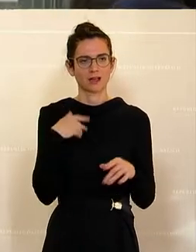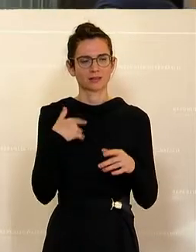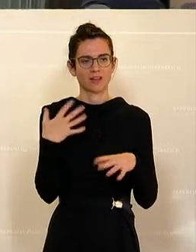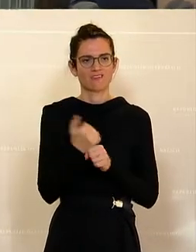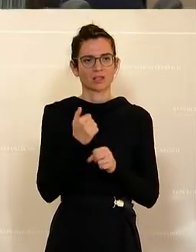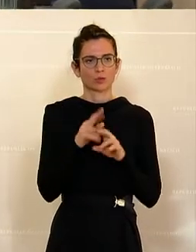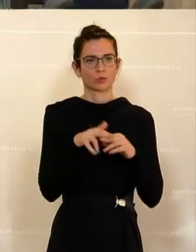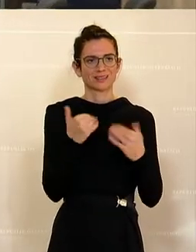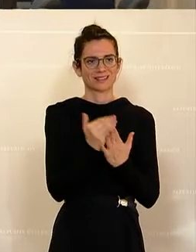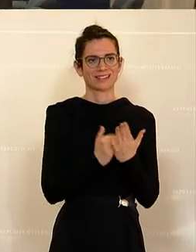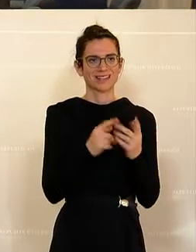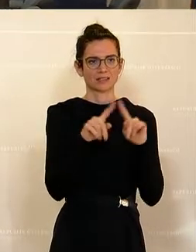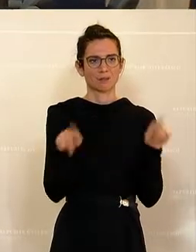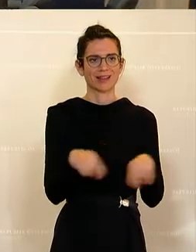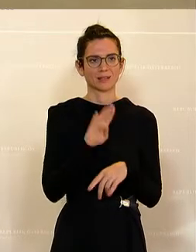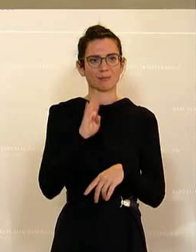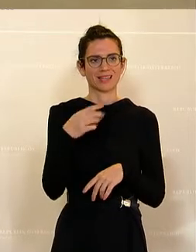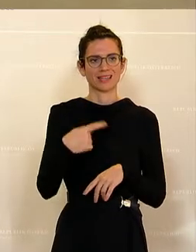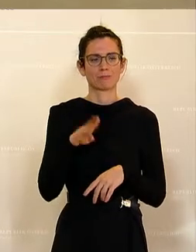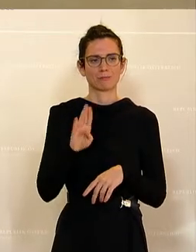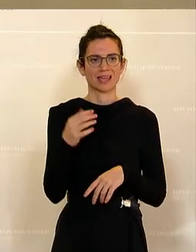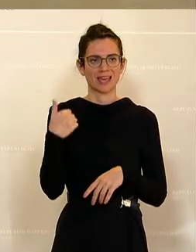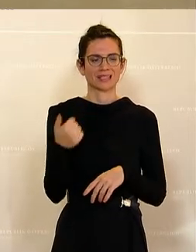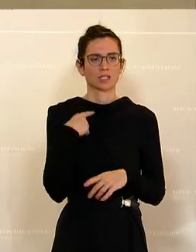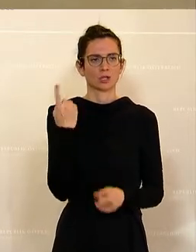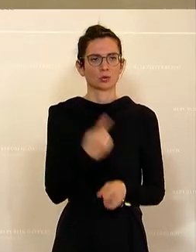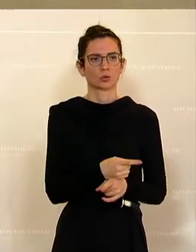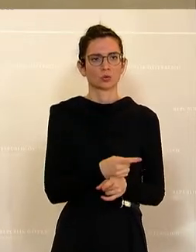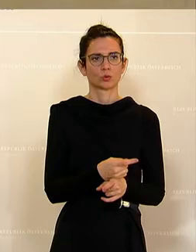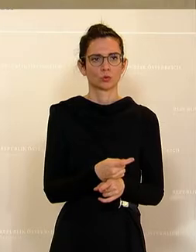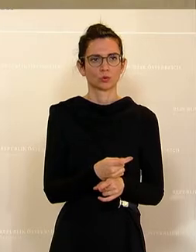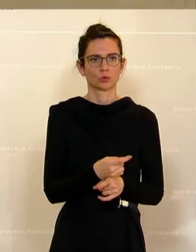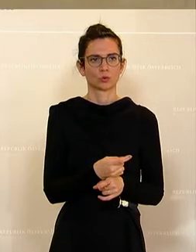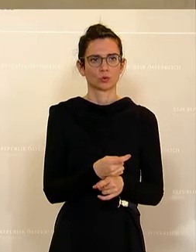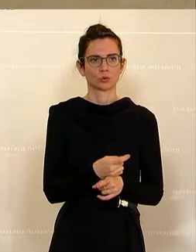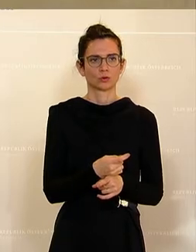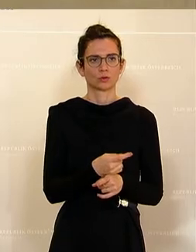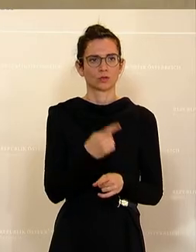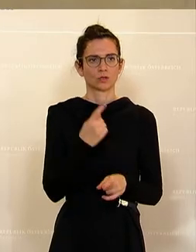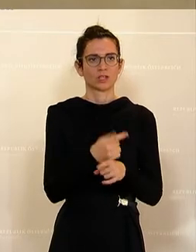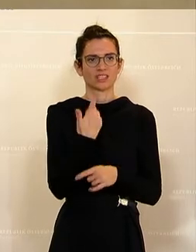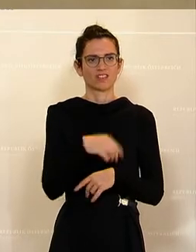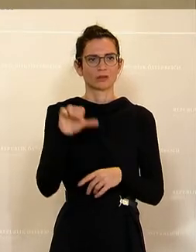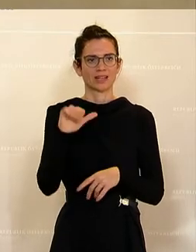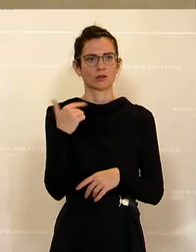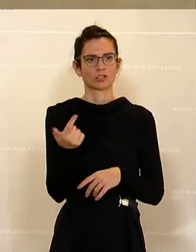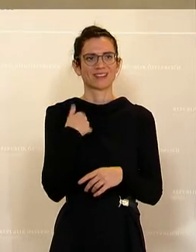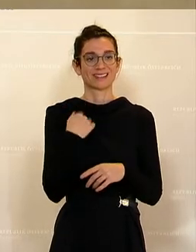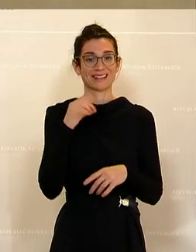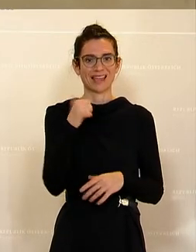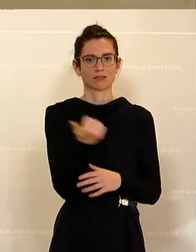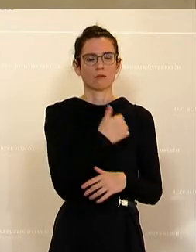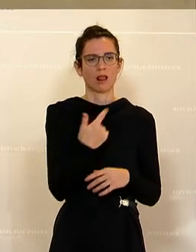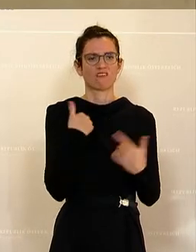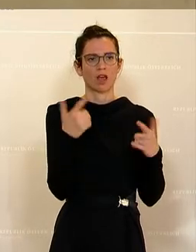Bundesgesetzblattes BGB I Nummer 2 Nr. sind erstmalig bei der